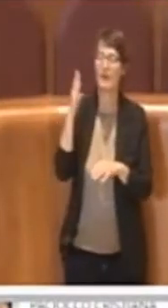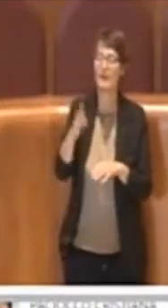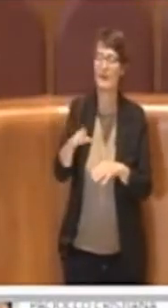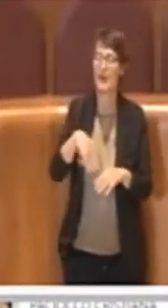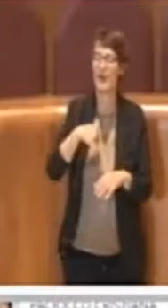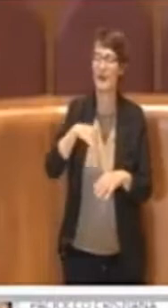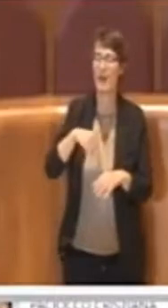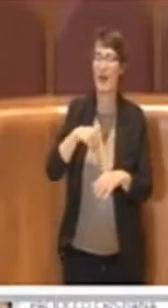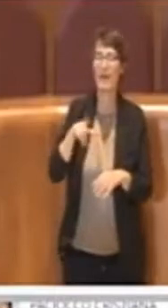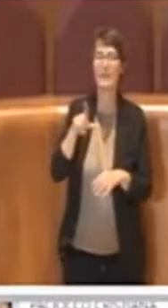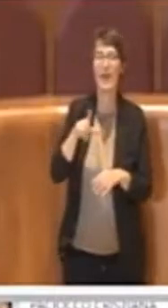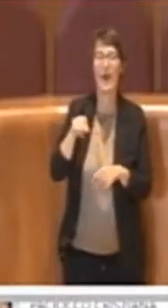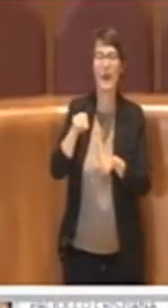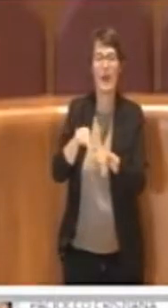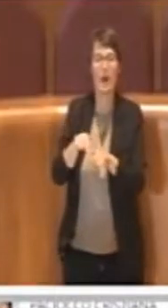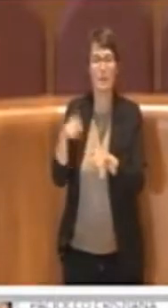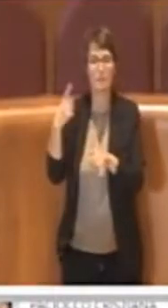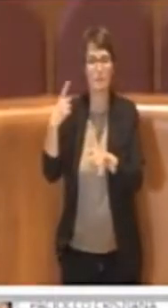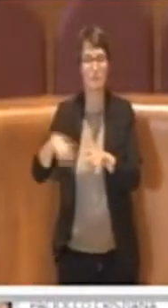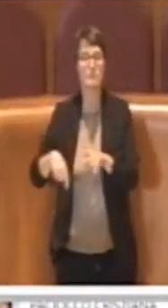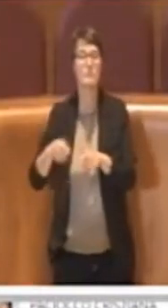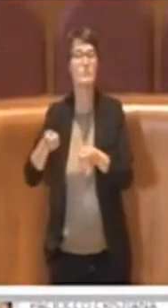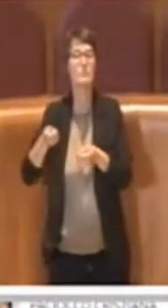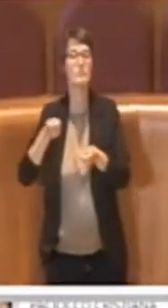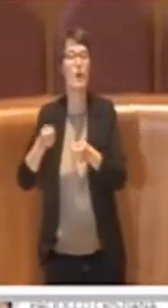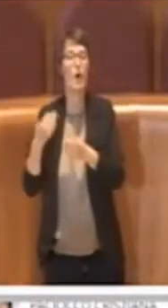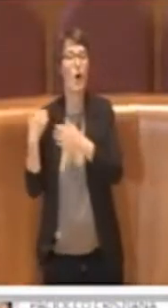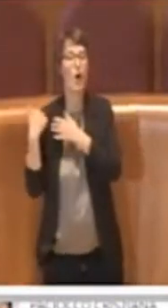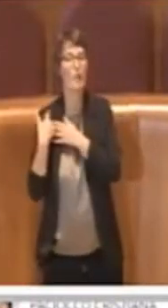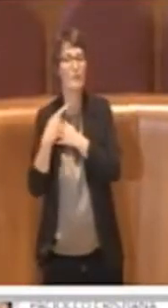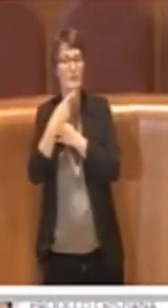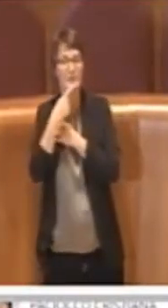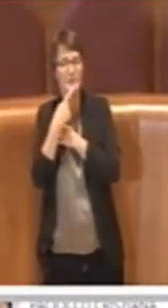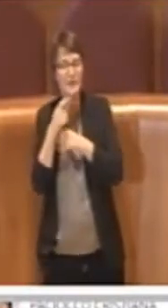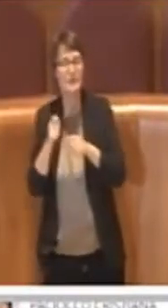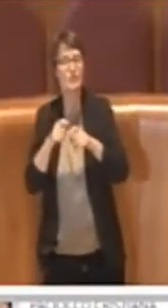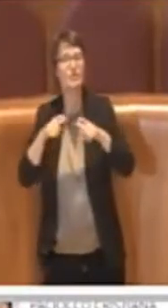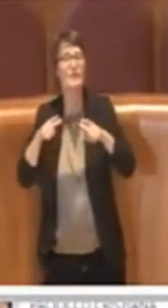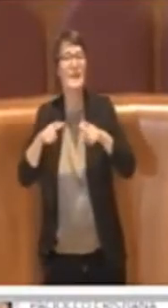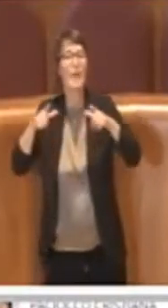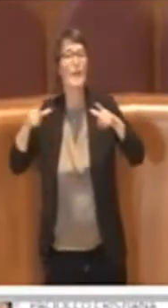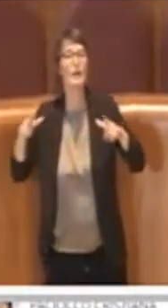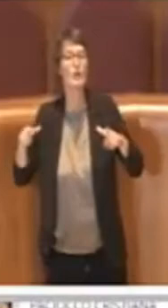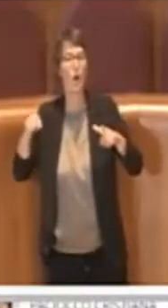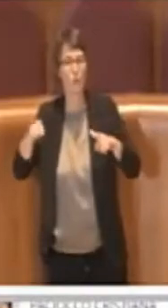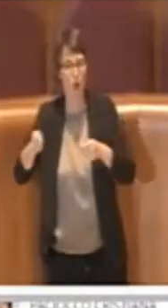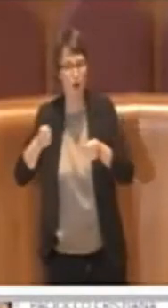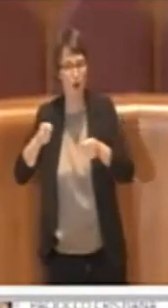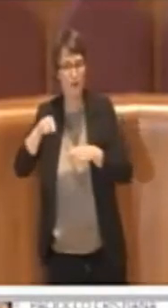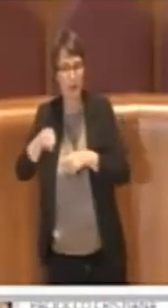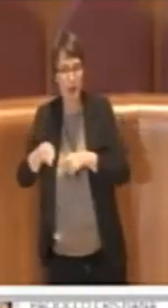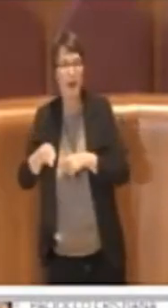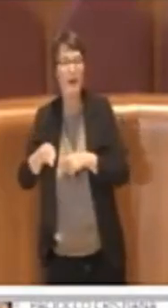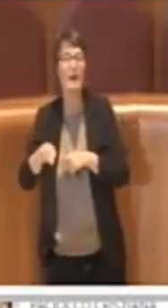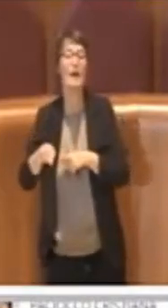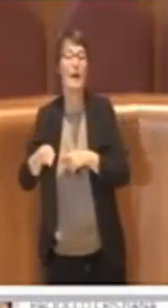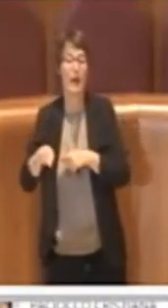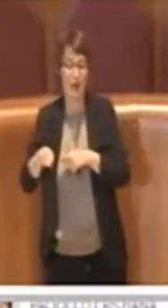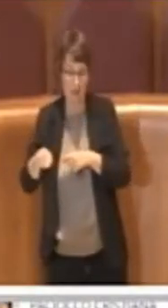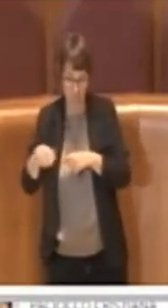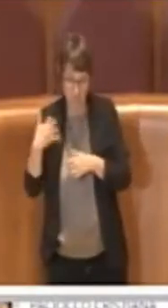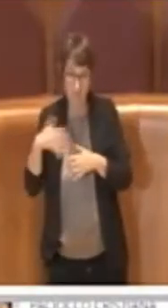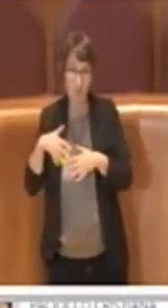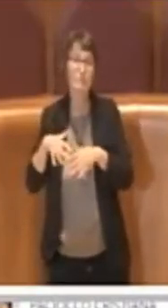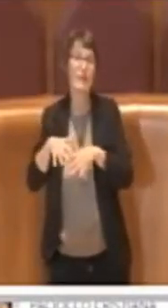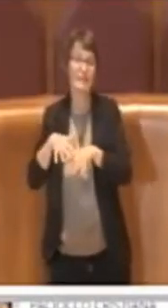competenza di città metropolitana che è molto trafficata e ha problemi anche di manutenzione